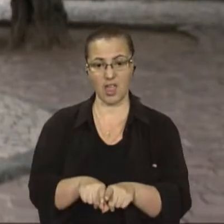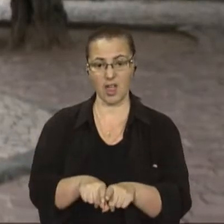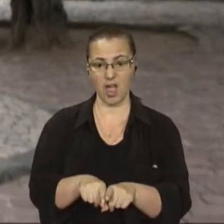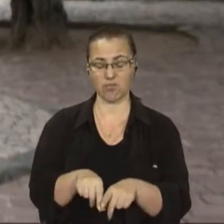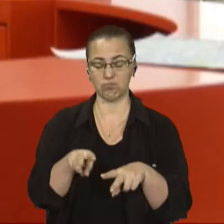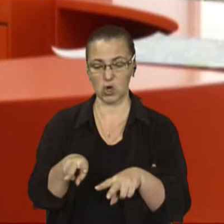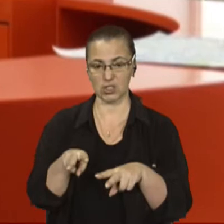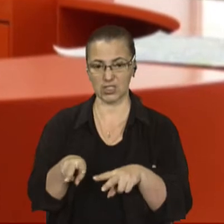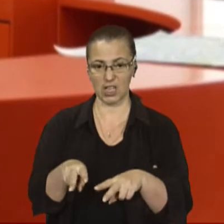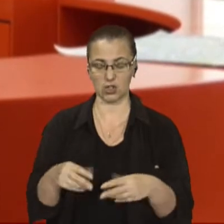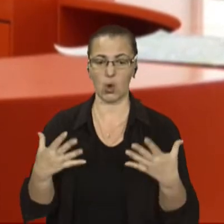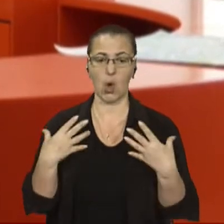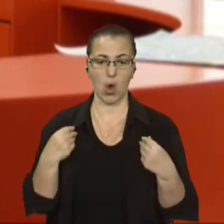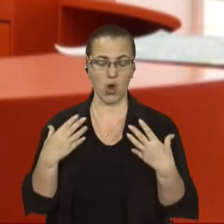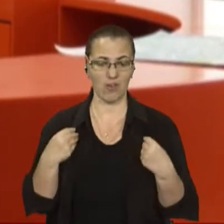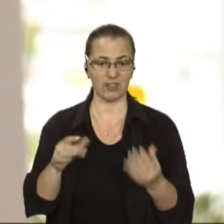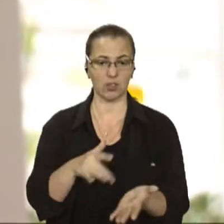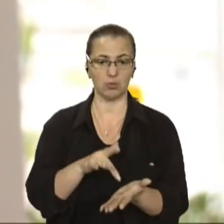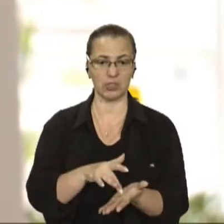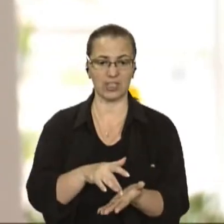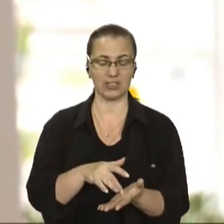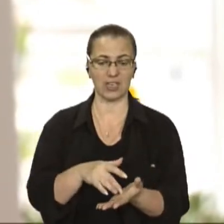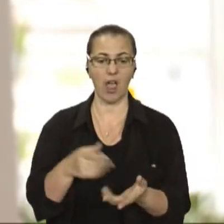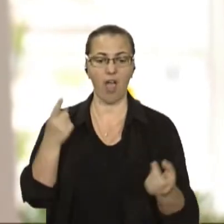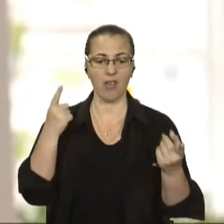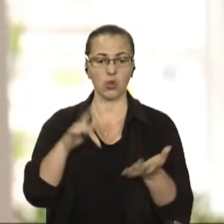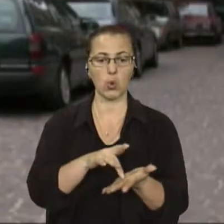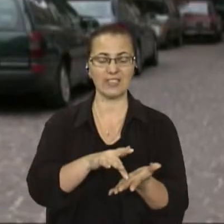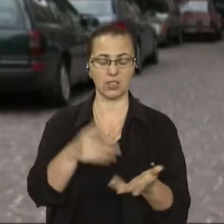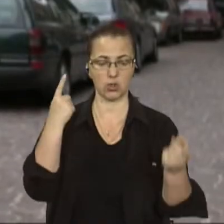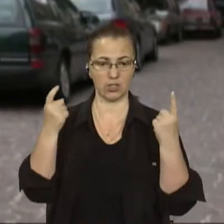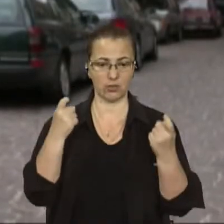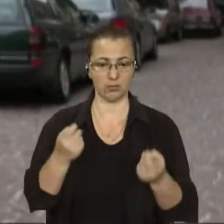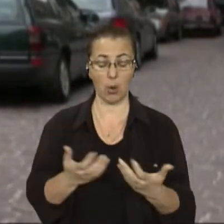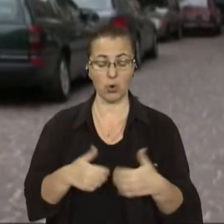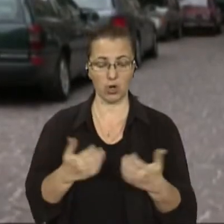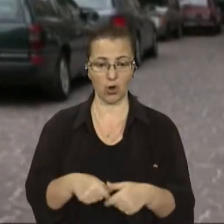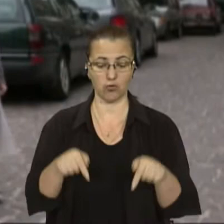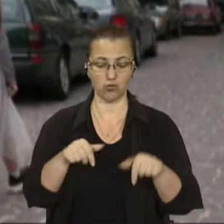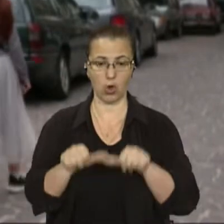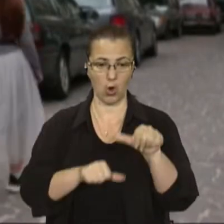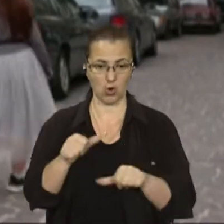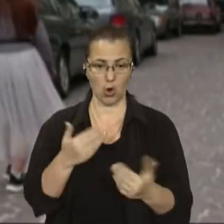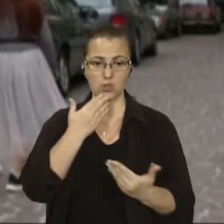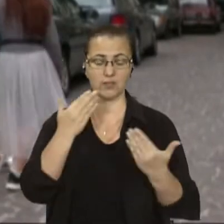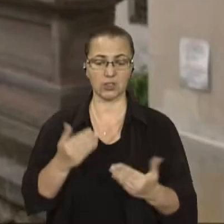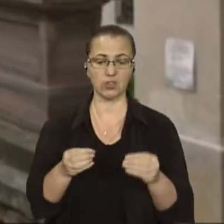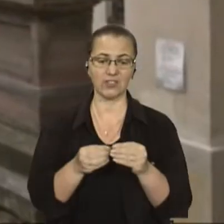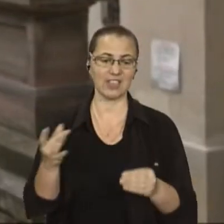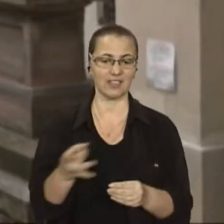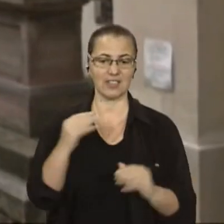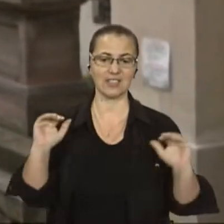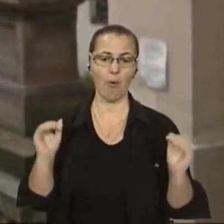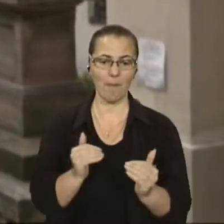Львівському центрі туристичної інформації. І порахували, що тільки до них цього року звернулося у 10 разів менше туристів